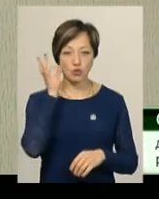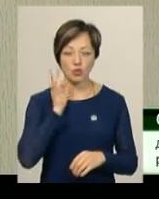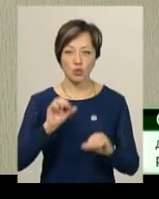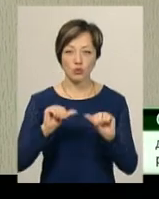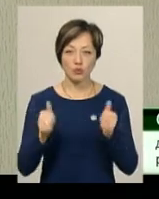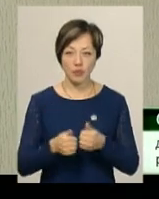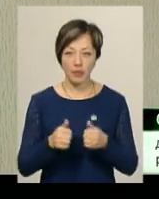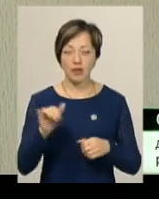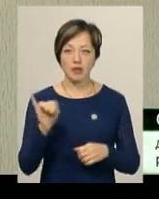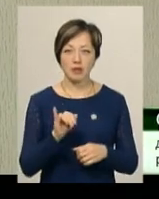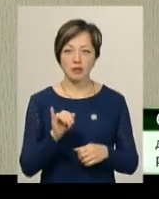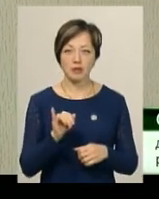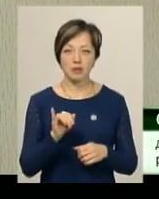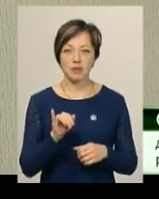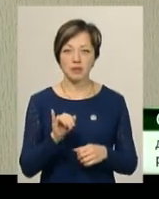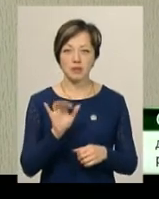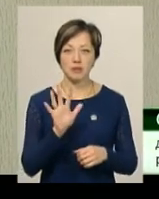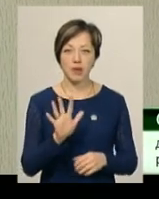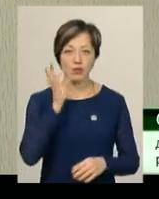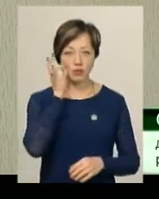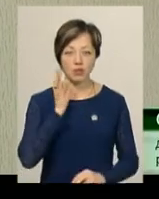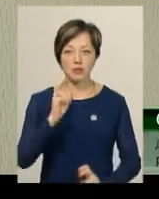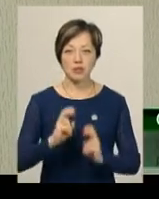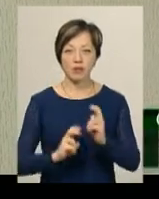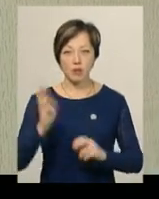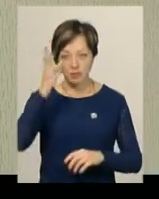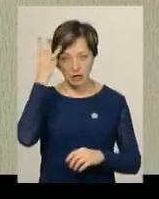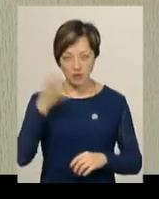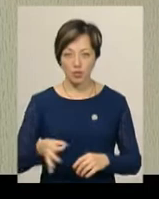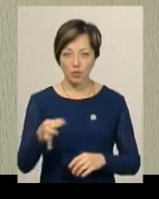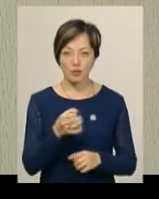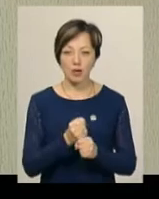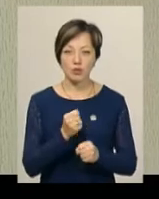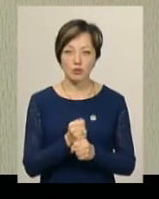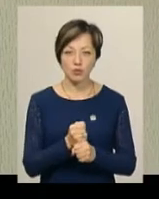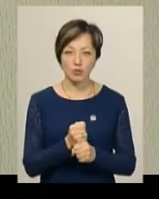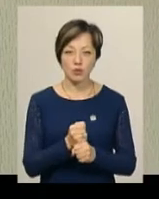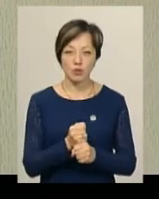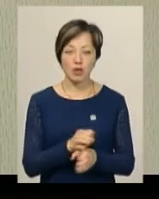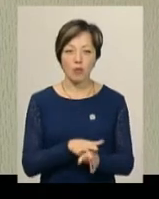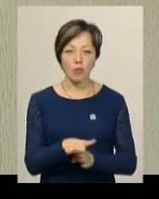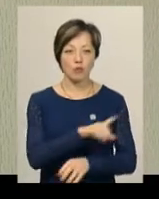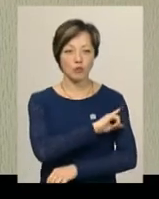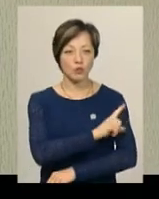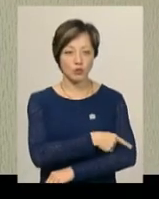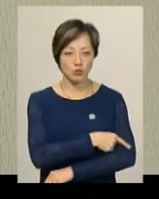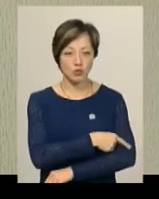коренів. П'ять цукрових заводів в Хмельницькій області працюють на повну потужність.